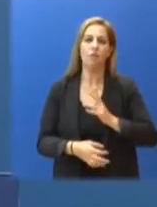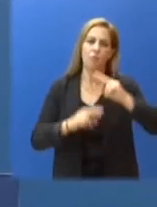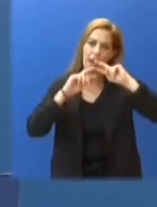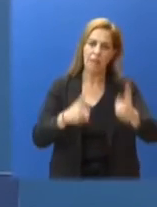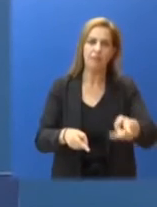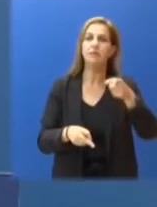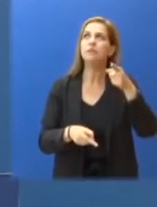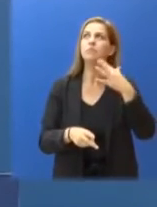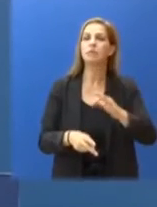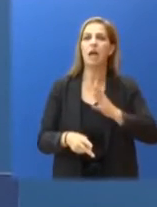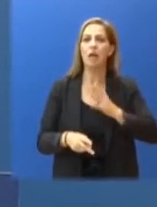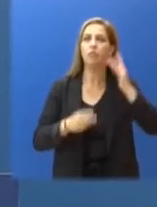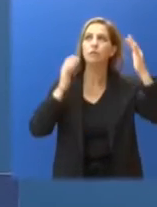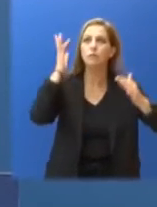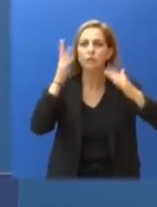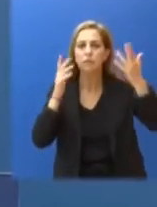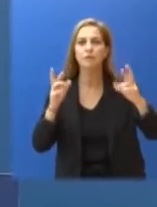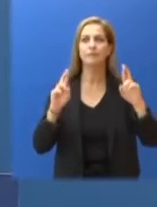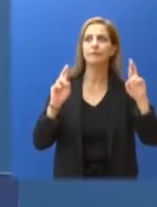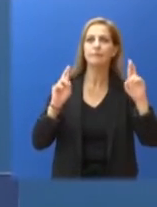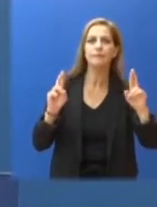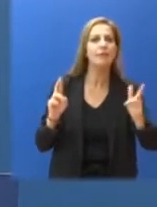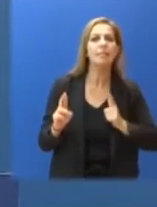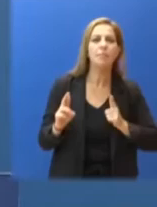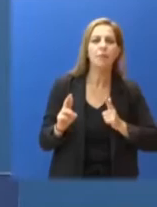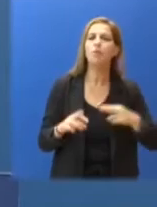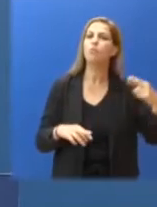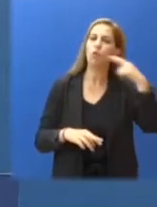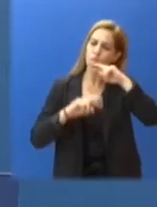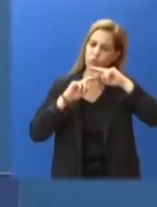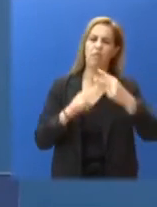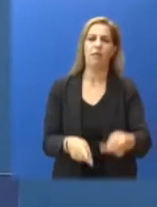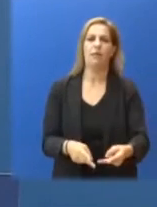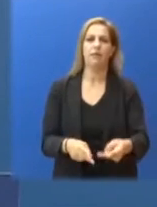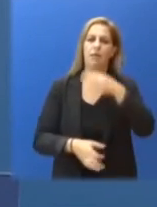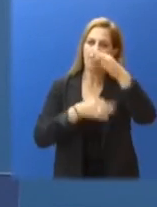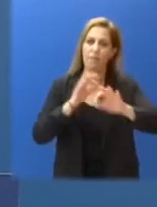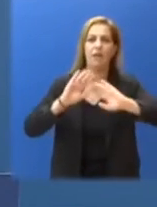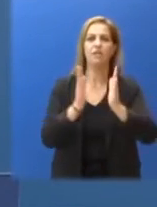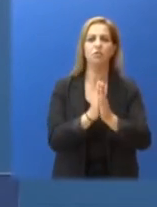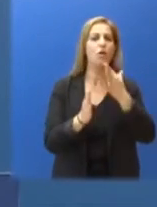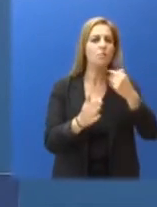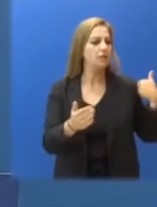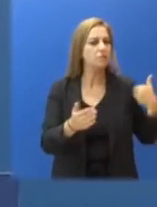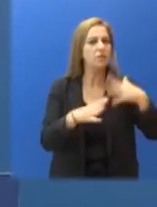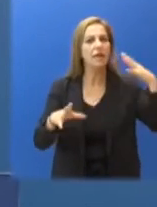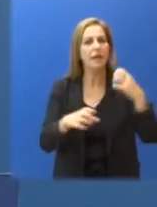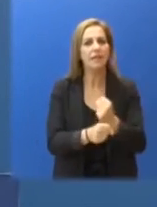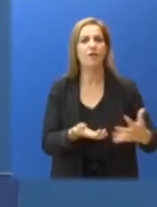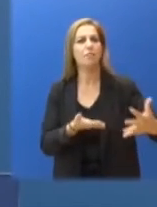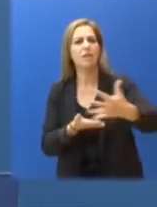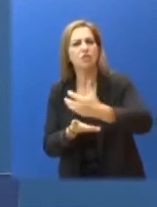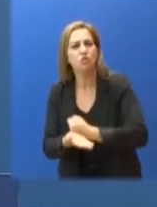κοινωνίας. Θα απαντήσει, έχοντας ως παρακαταθήκη όσα πετύχαμε. Στο εισόδημα, στις εξαγωγές, στις